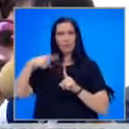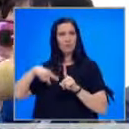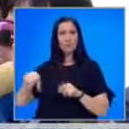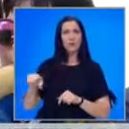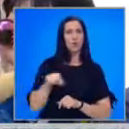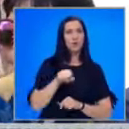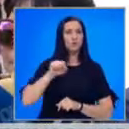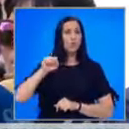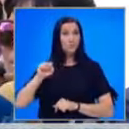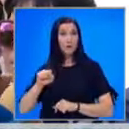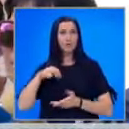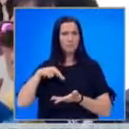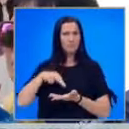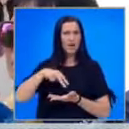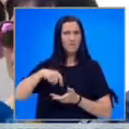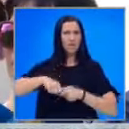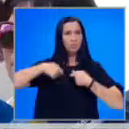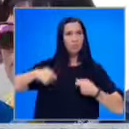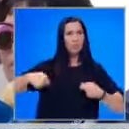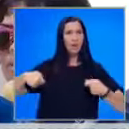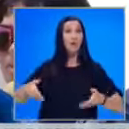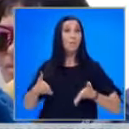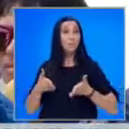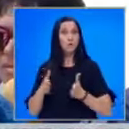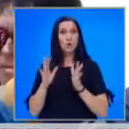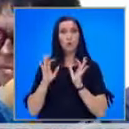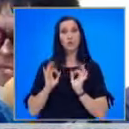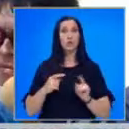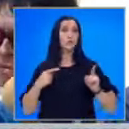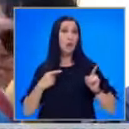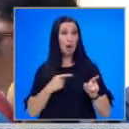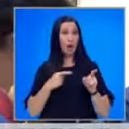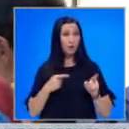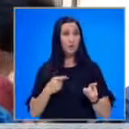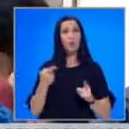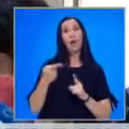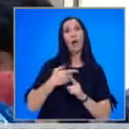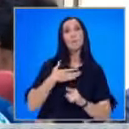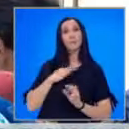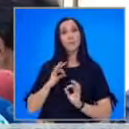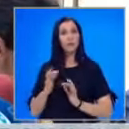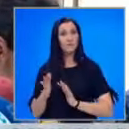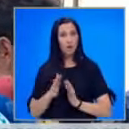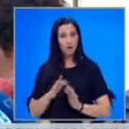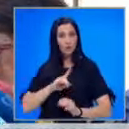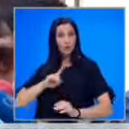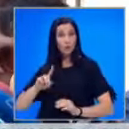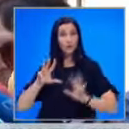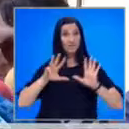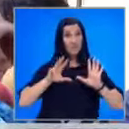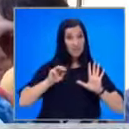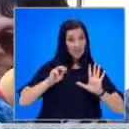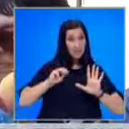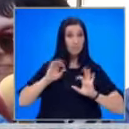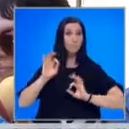ръководството на партията извървя един дълъг път. От сериозни критики към има такъв народ до 90